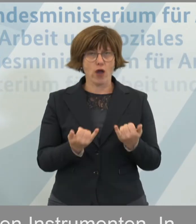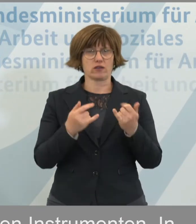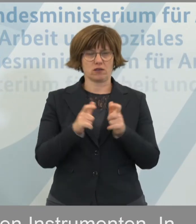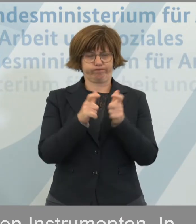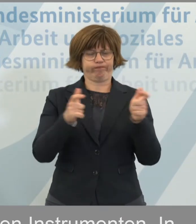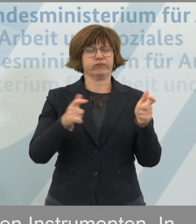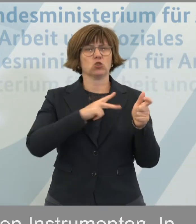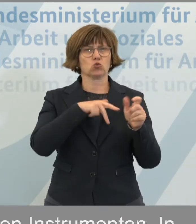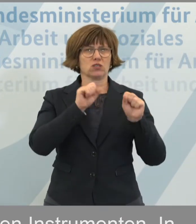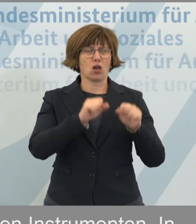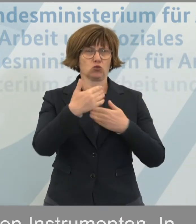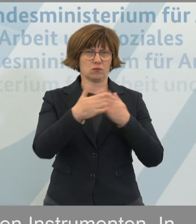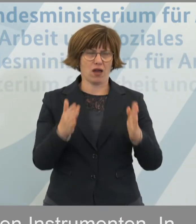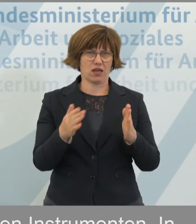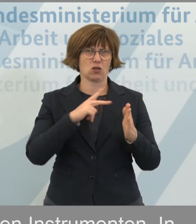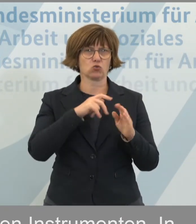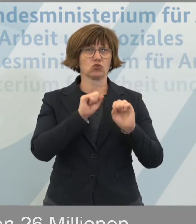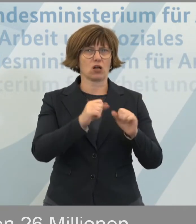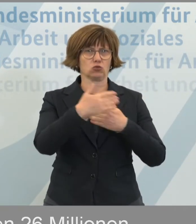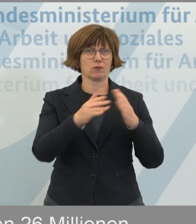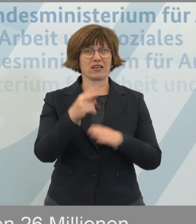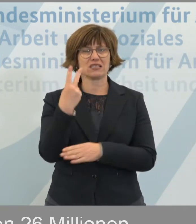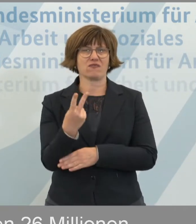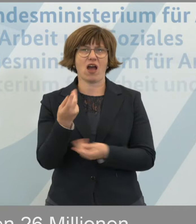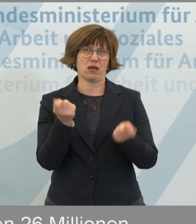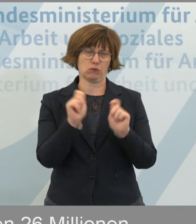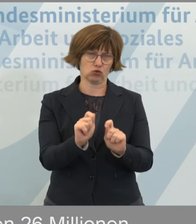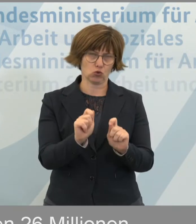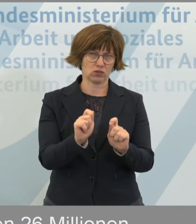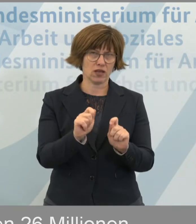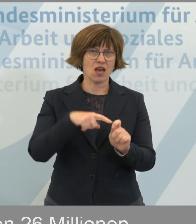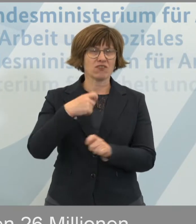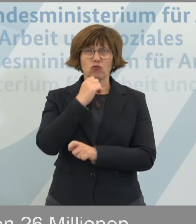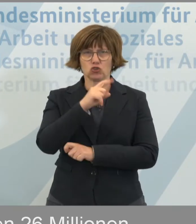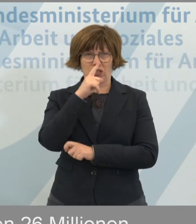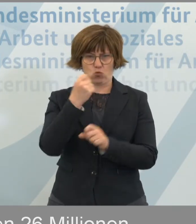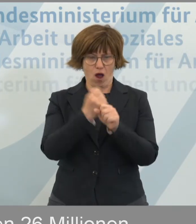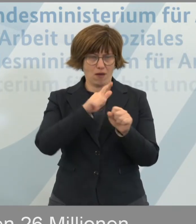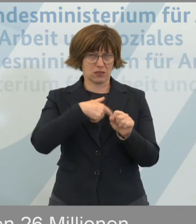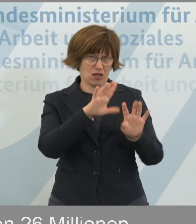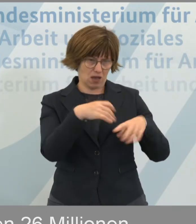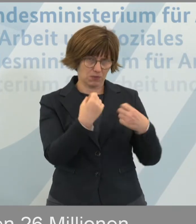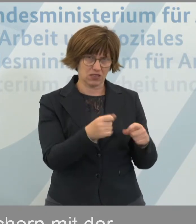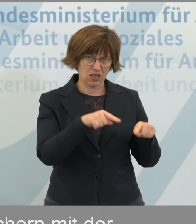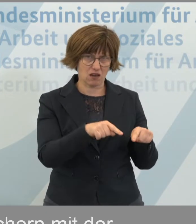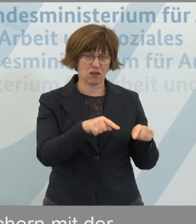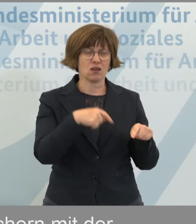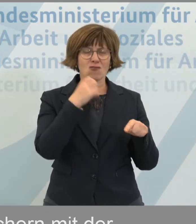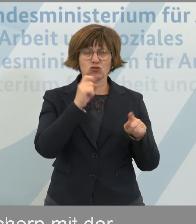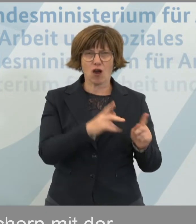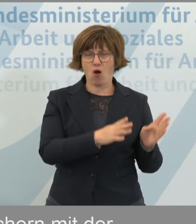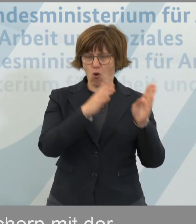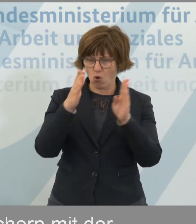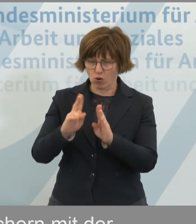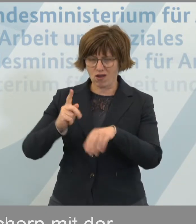erweitertes Sozialschutzpaket, das Sozialschutzpaket 2, beschlossen. Wir wollen nicht nur Arbeitsplätze sichern, sondern wir